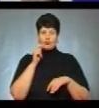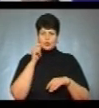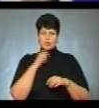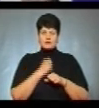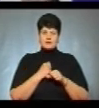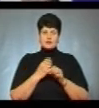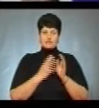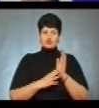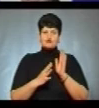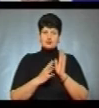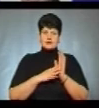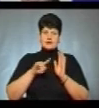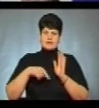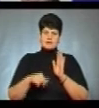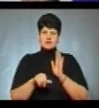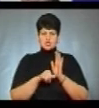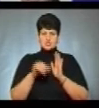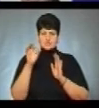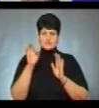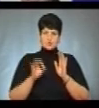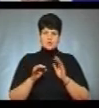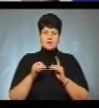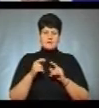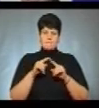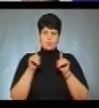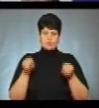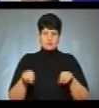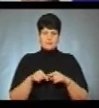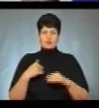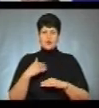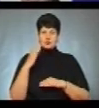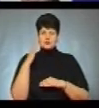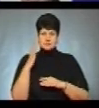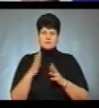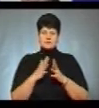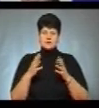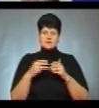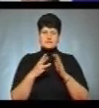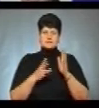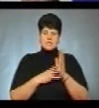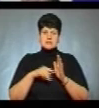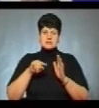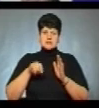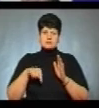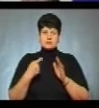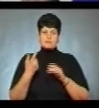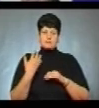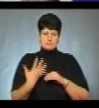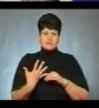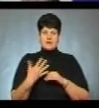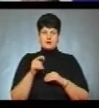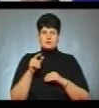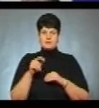99,68% бюлетенів. Проволосували понад 18,5 мільйонів осіб. Рейтинг